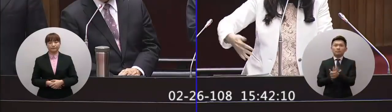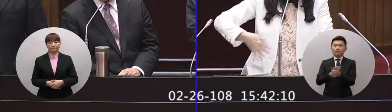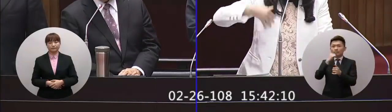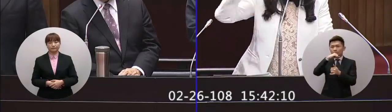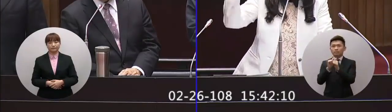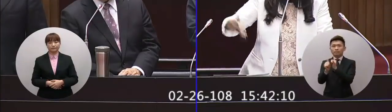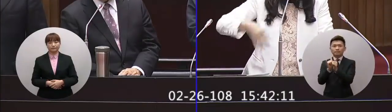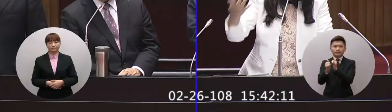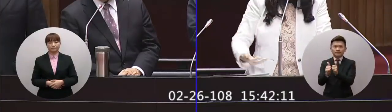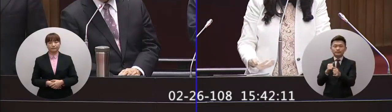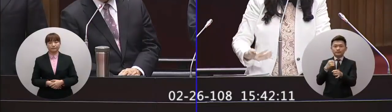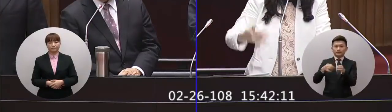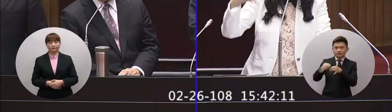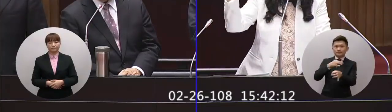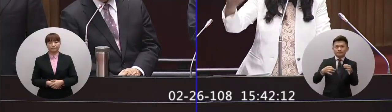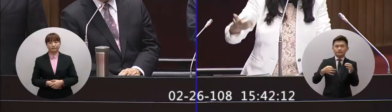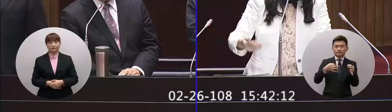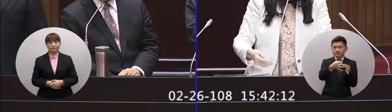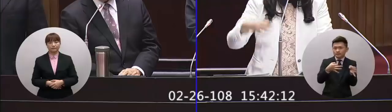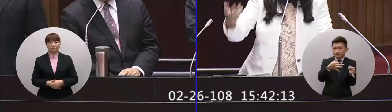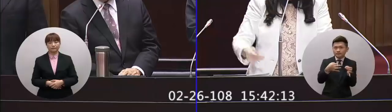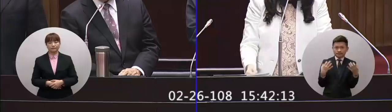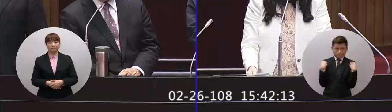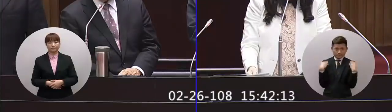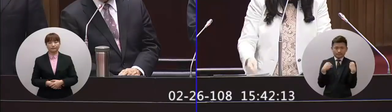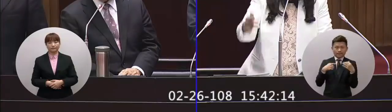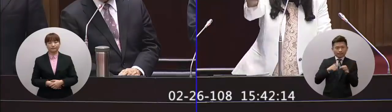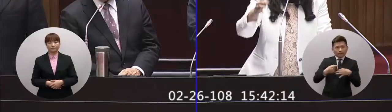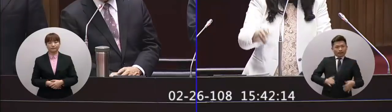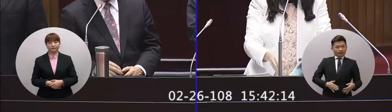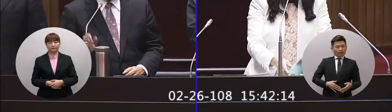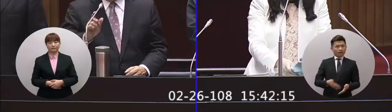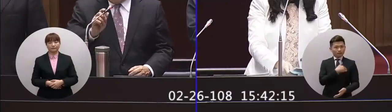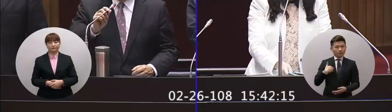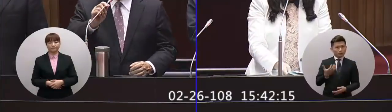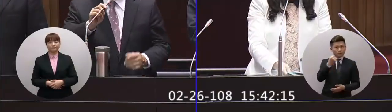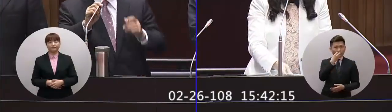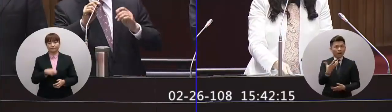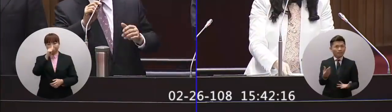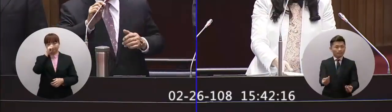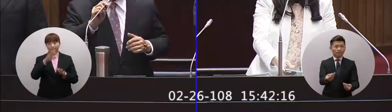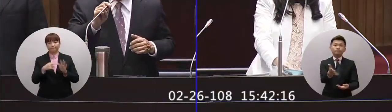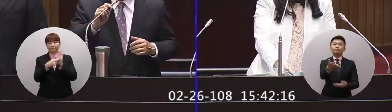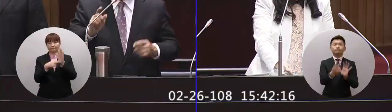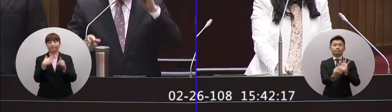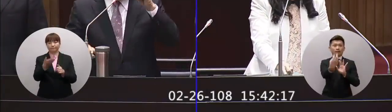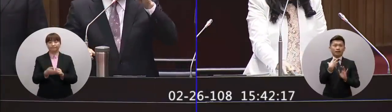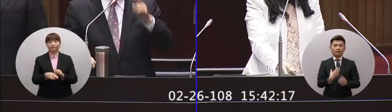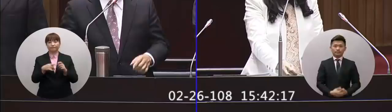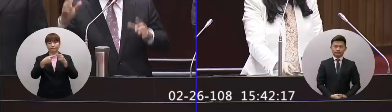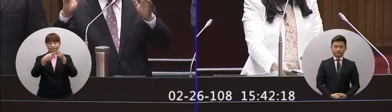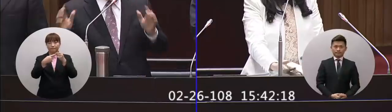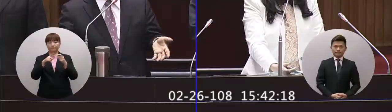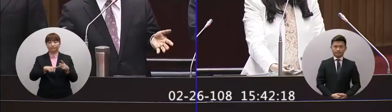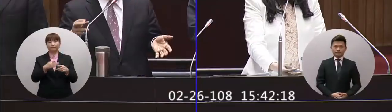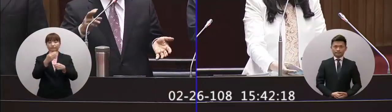百姓能夠繼續有經濟往來能夠兼顧我們老百姓的生活權益院長你告訴我一下好 我現在來告訴你第一